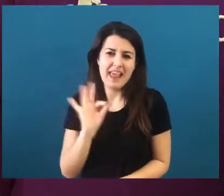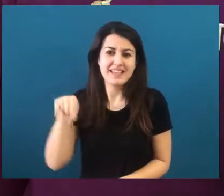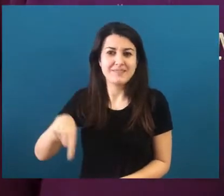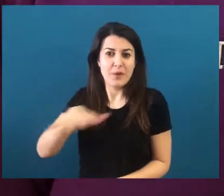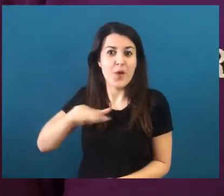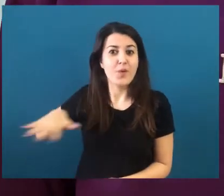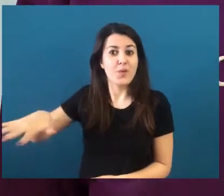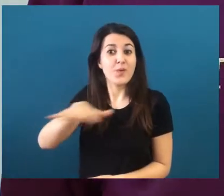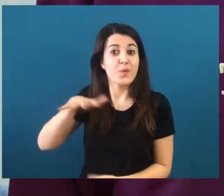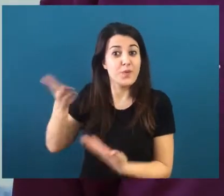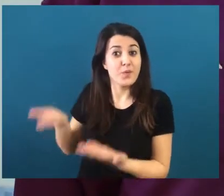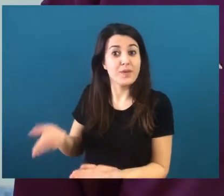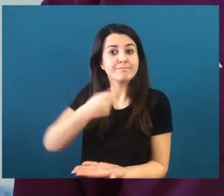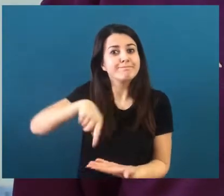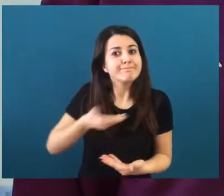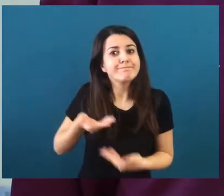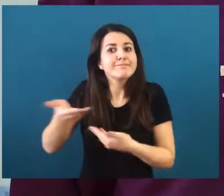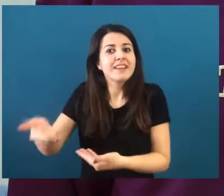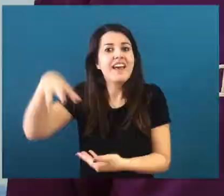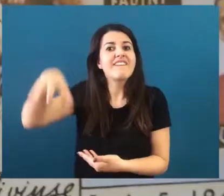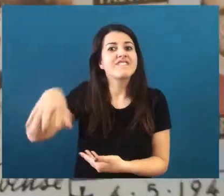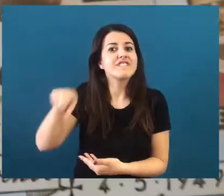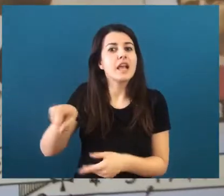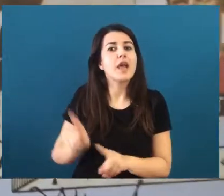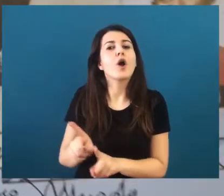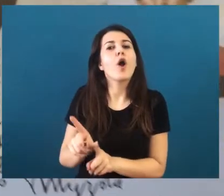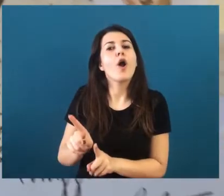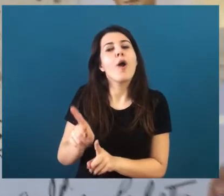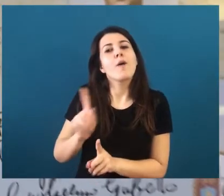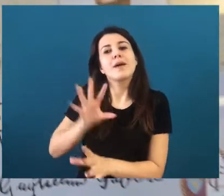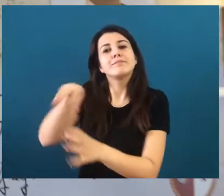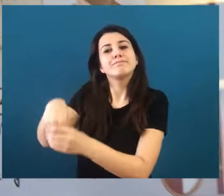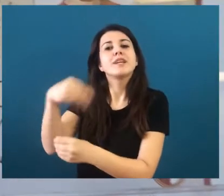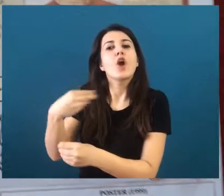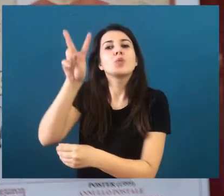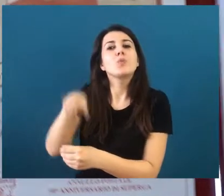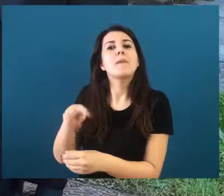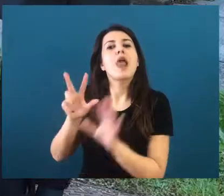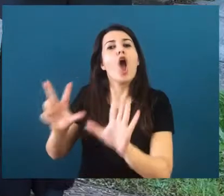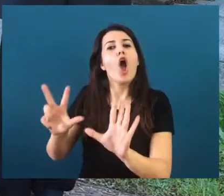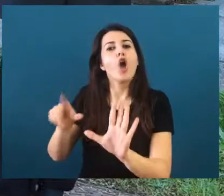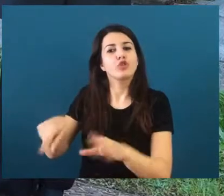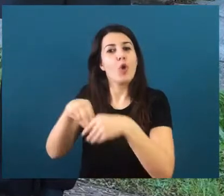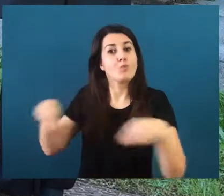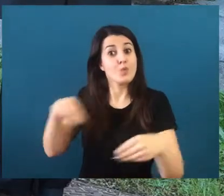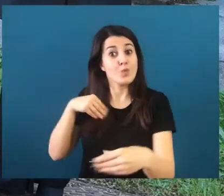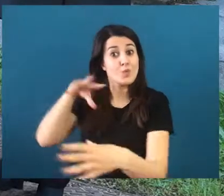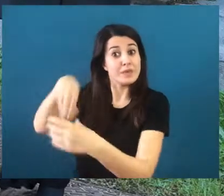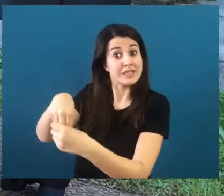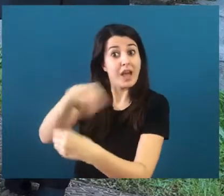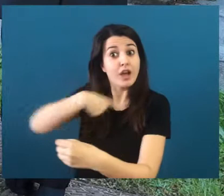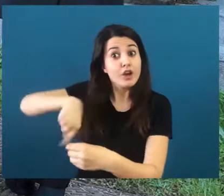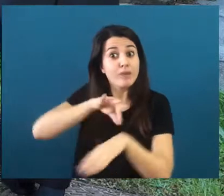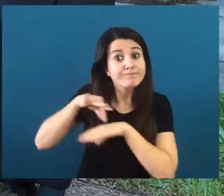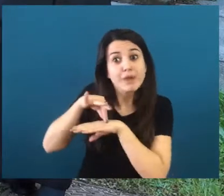grugliasco. Siamo ospitati qui a Villa Claretta come museo del grande torino dal 2008 noi